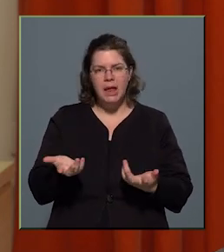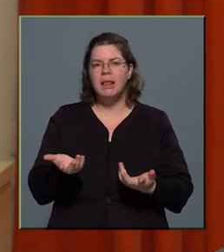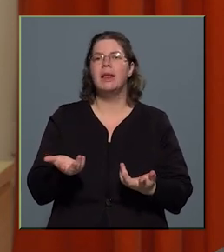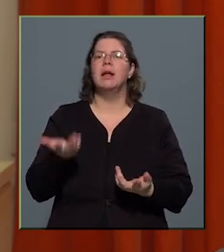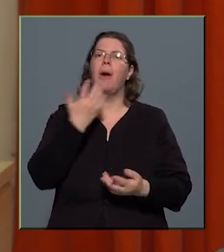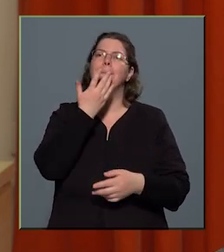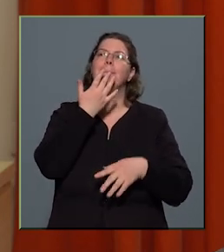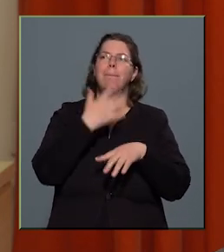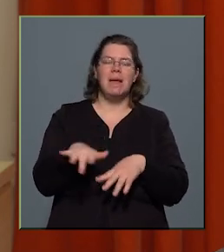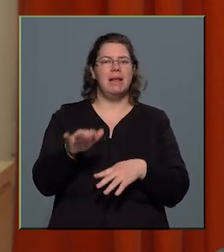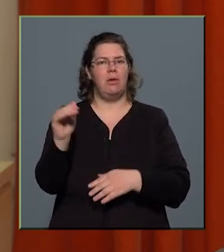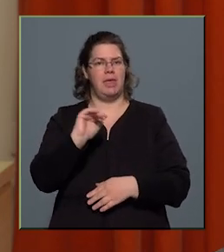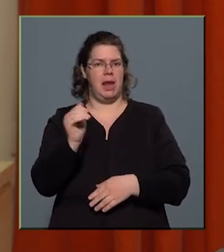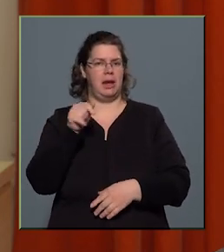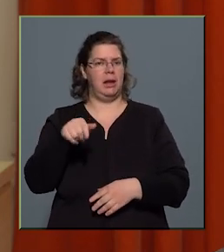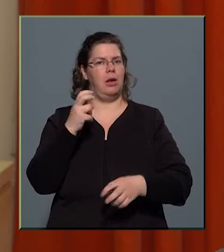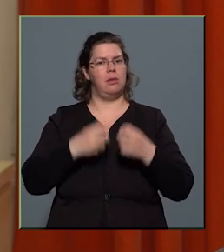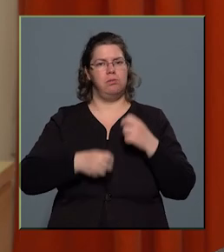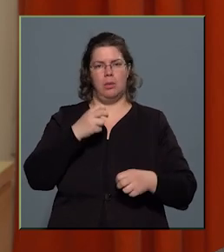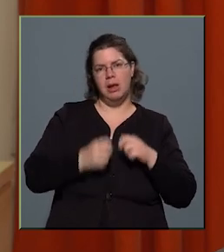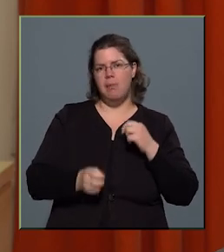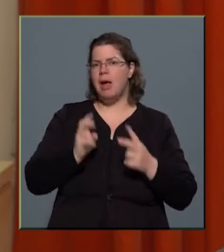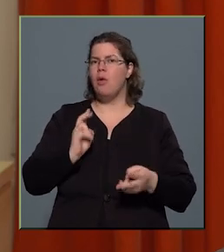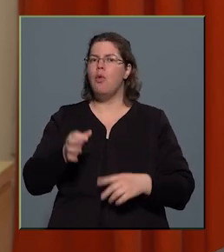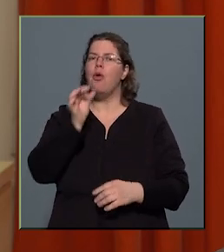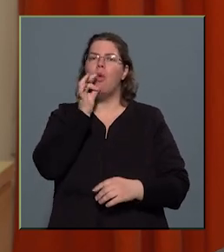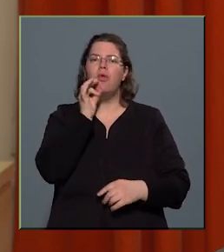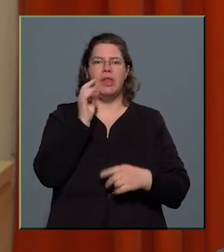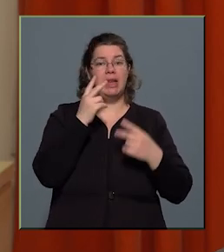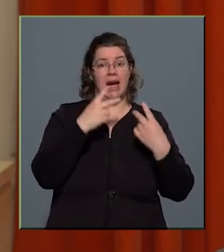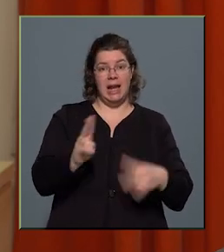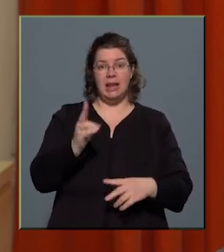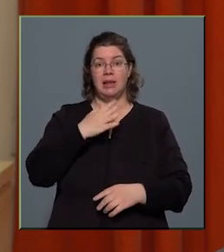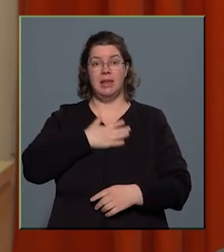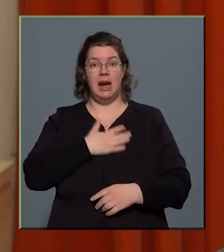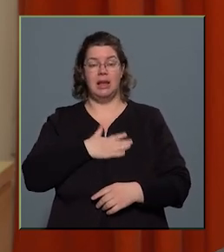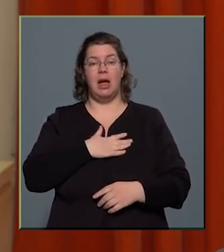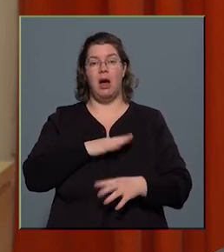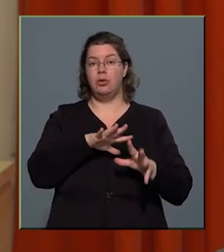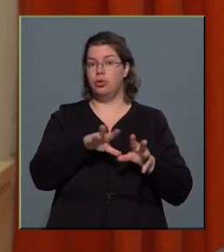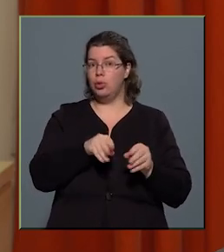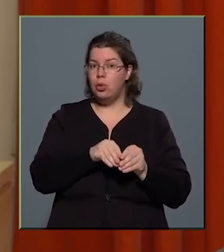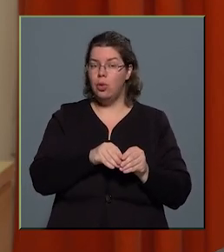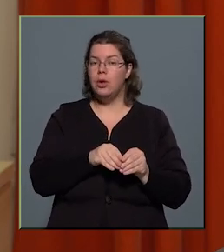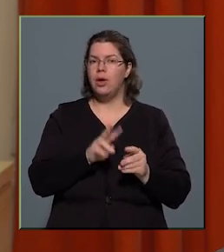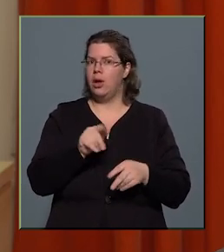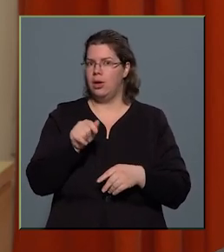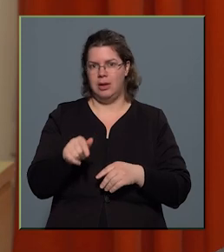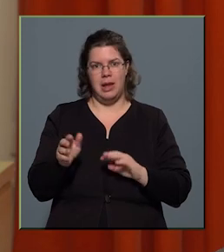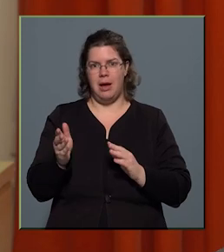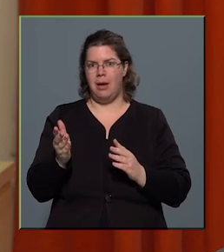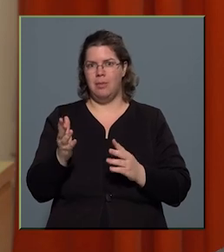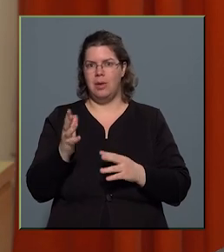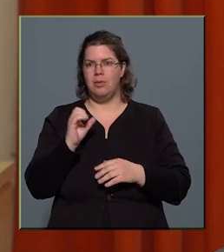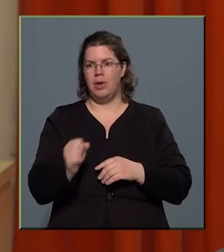például a gyereknek az a problémája, hogy óvodai ellátást szeretne a szülő, akkor arra nem felelet az